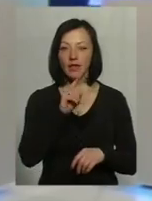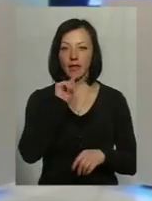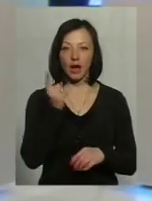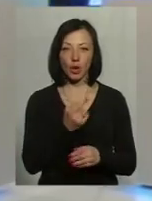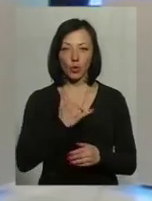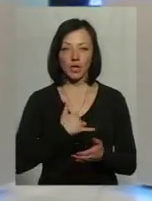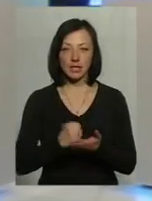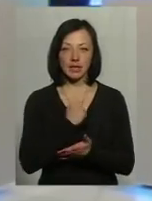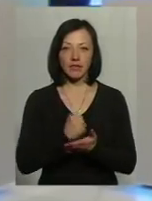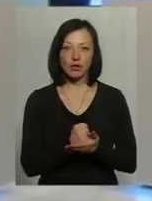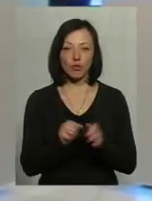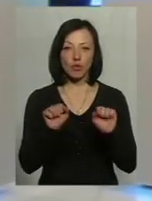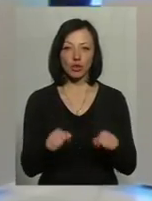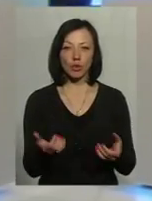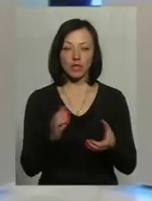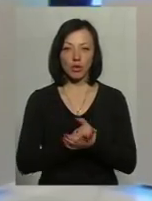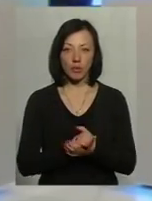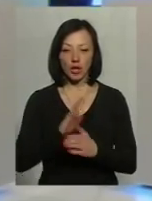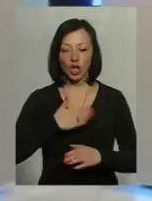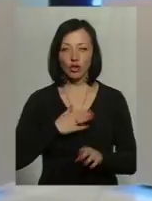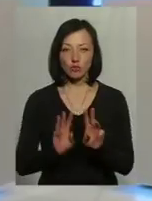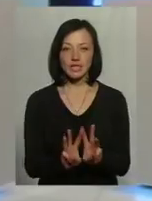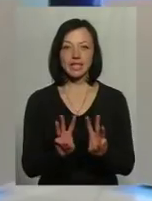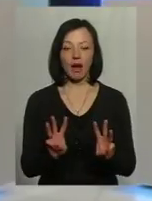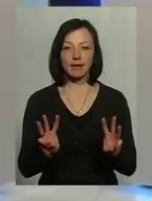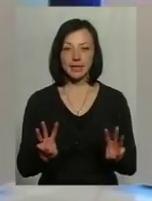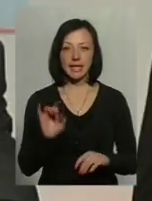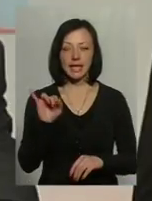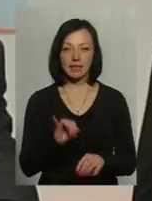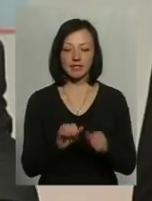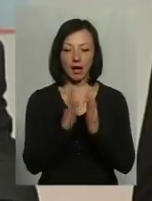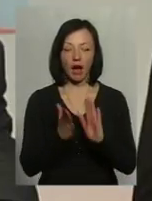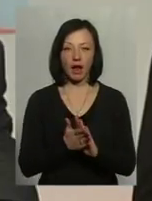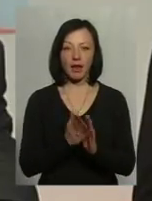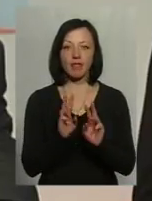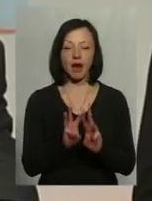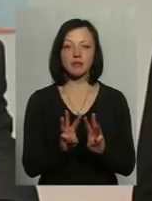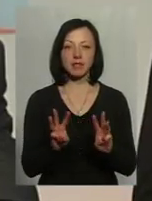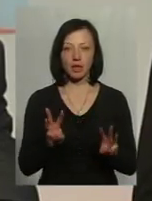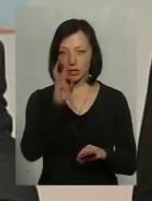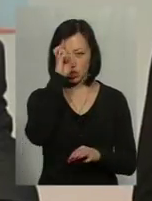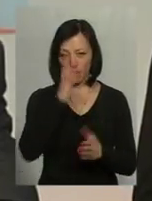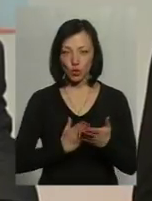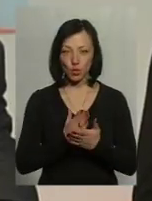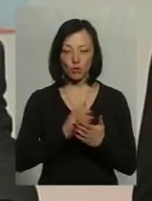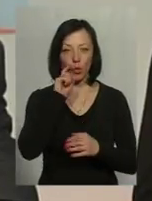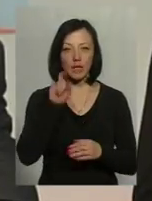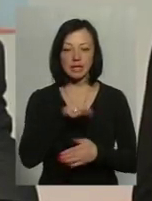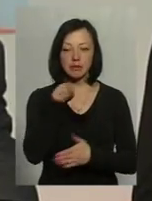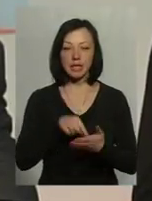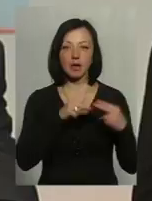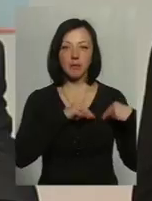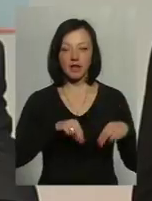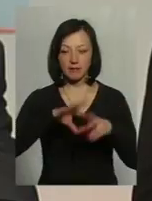нас затверджено. З цим планом можна ознайомитися на нашому сайті і взагалі є на сайті Державної служби України з питань праці в